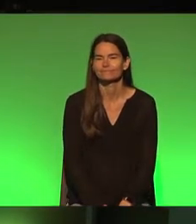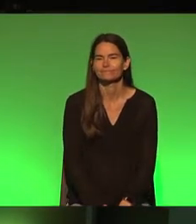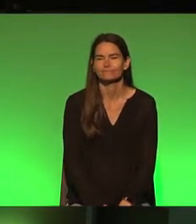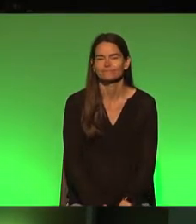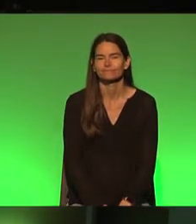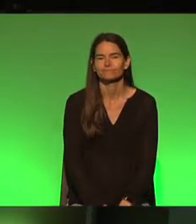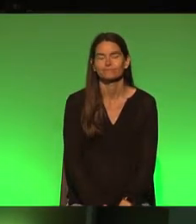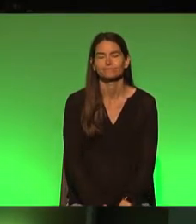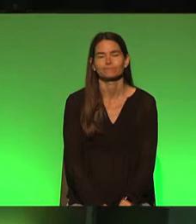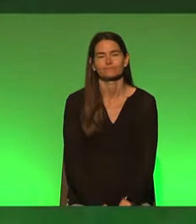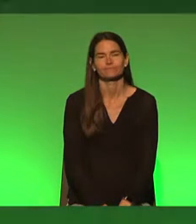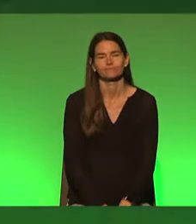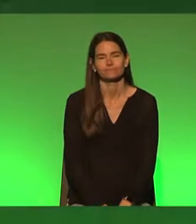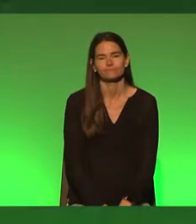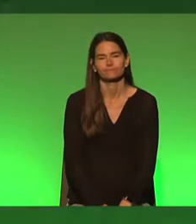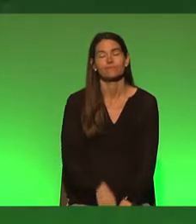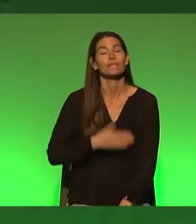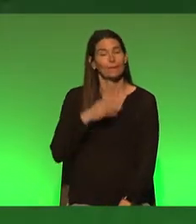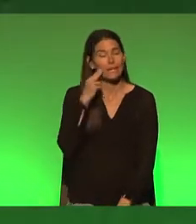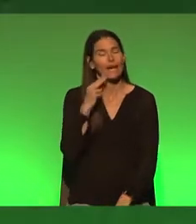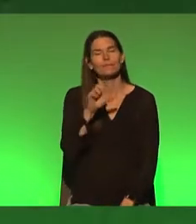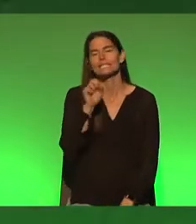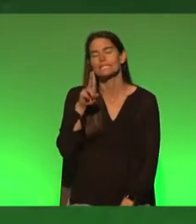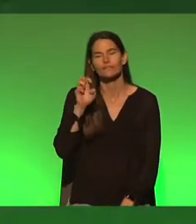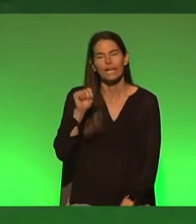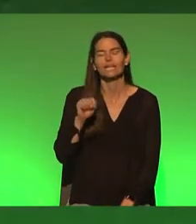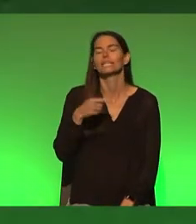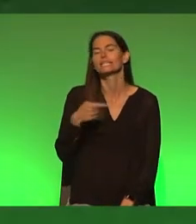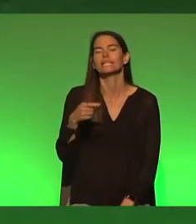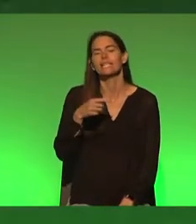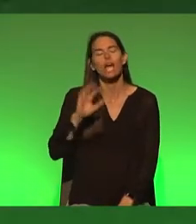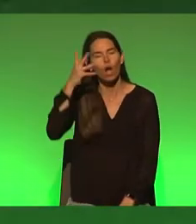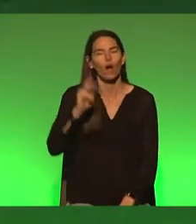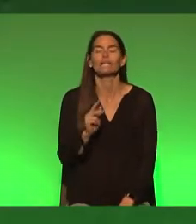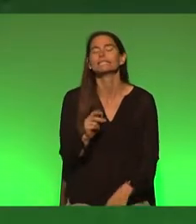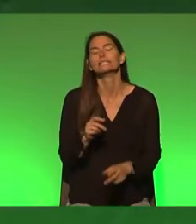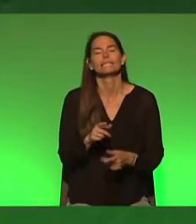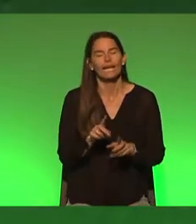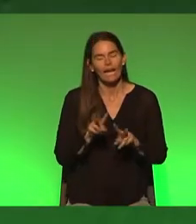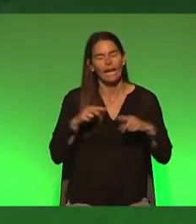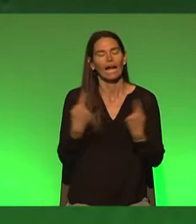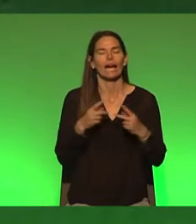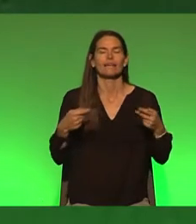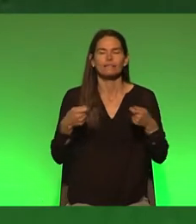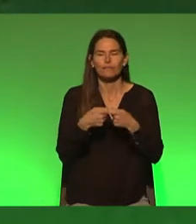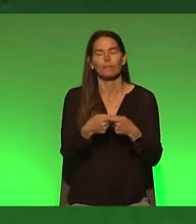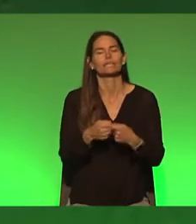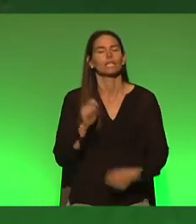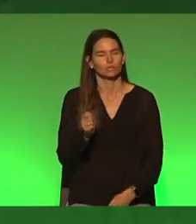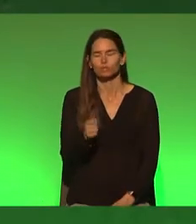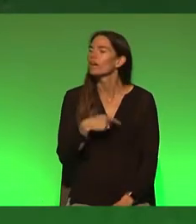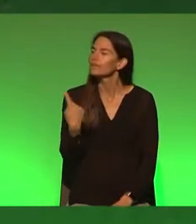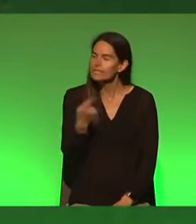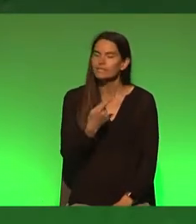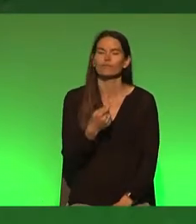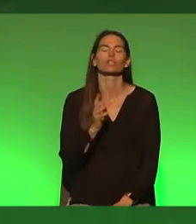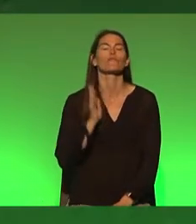Mein Name ist Sven Giegold aus dem Kreisverband Düsseldorf. Ich bitte euch um weitere Vertrauen für